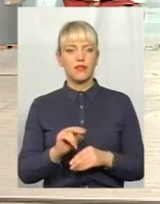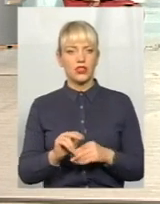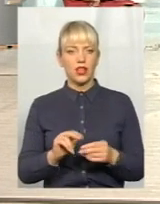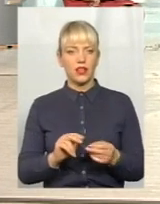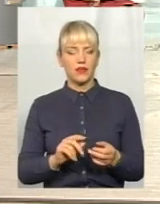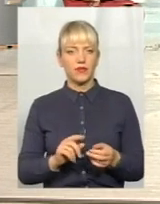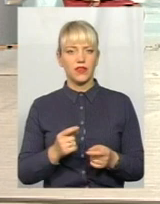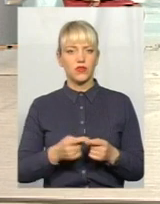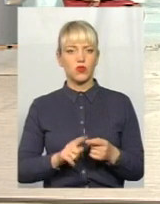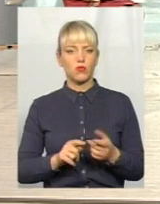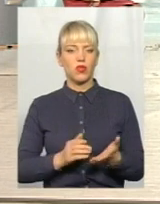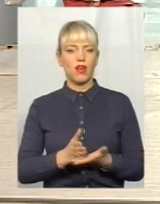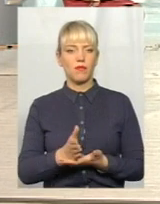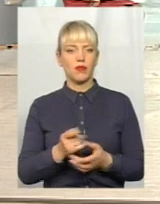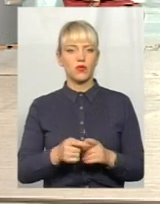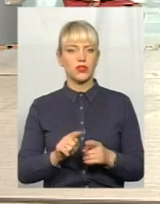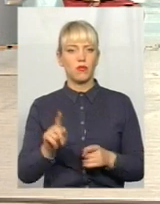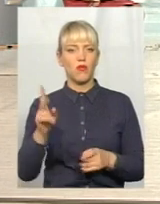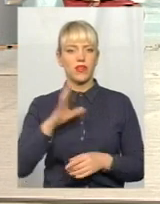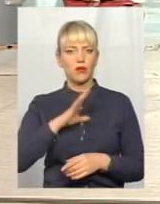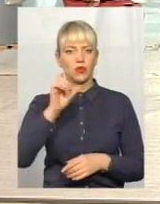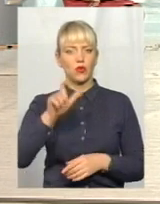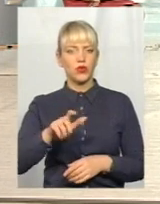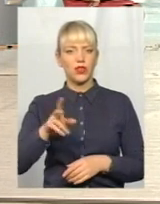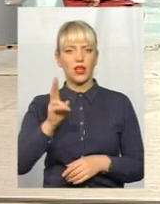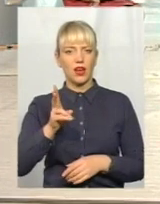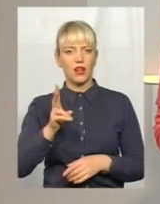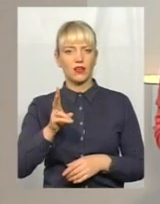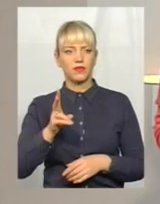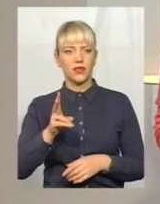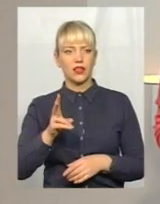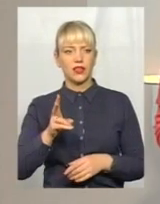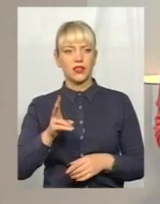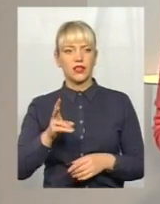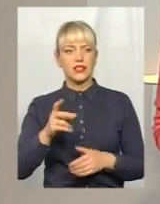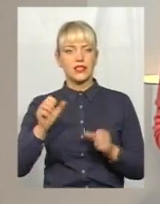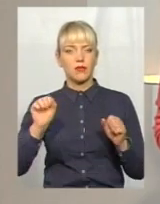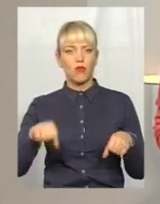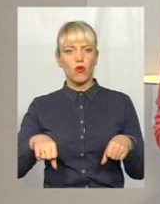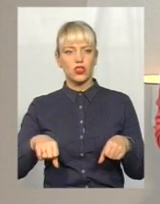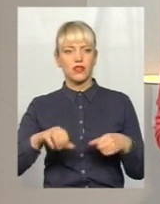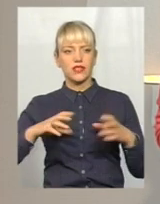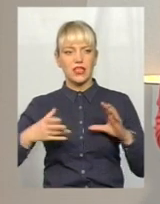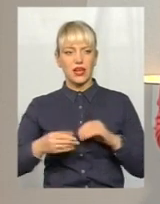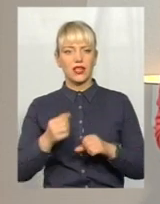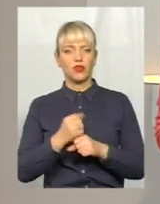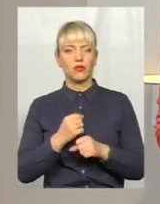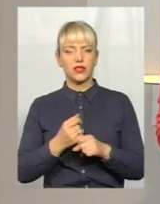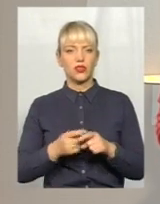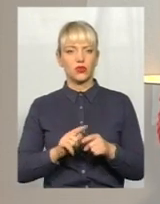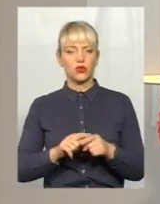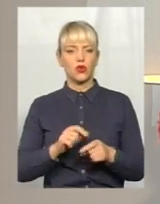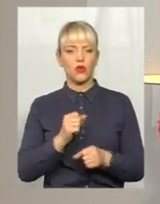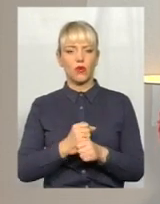в цьому напрямку, це має бути людина, яка буде, ну, зможе взагалі робити цю роботу.